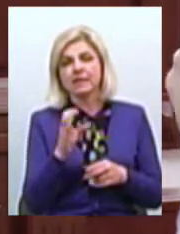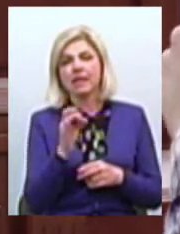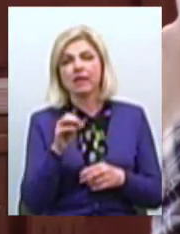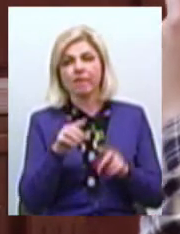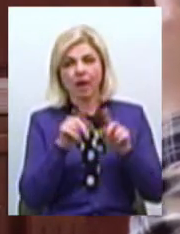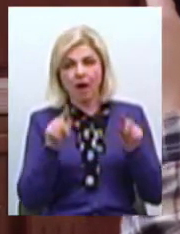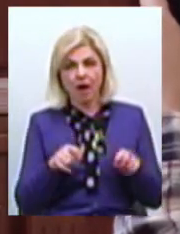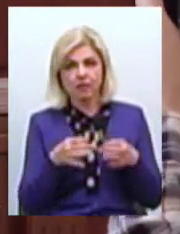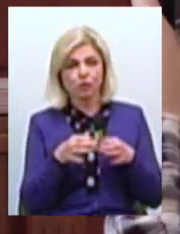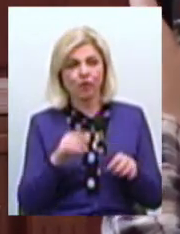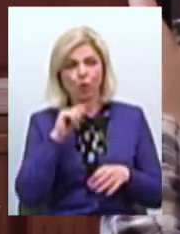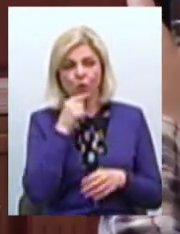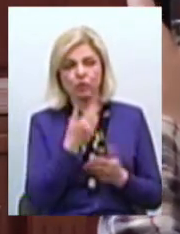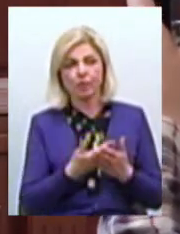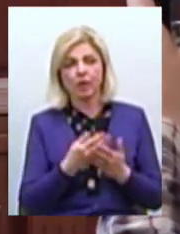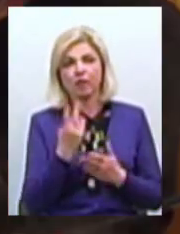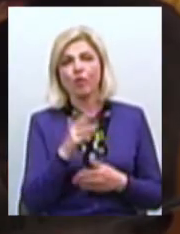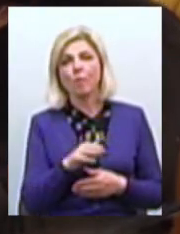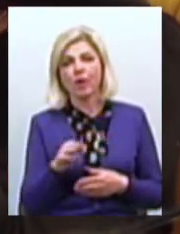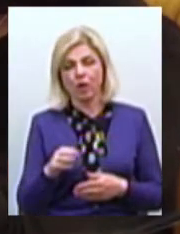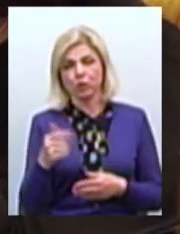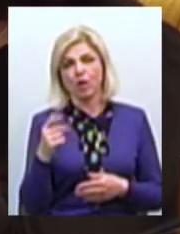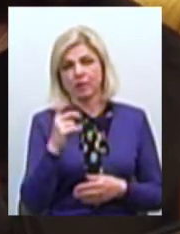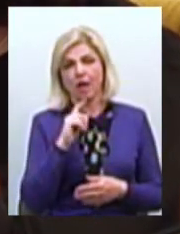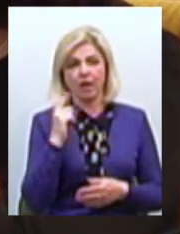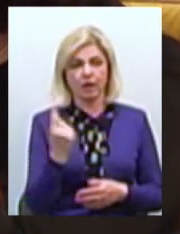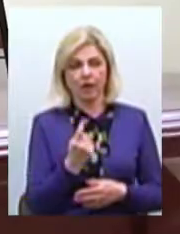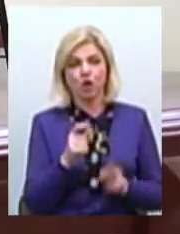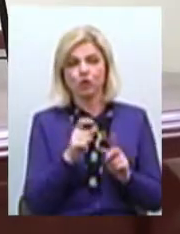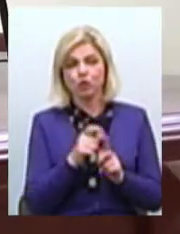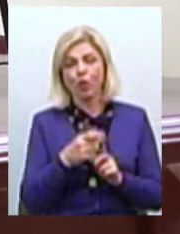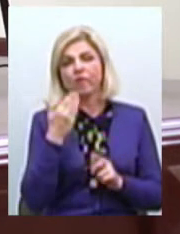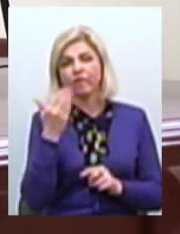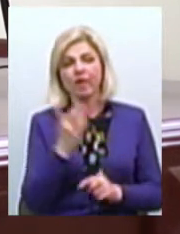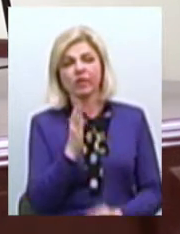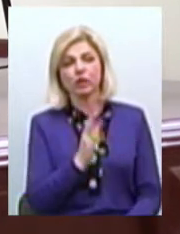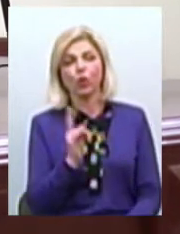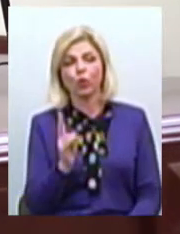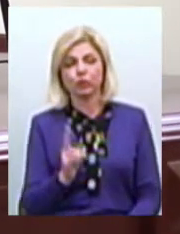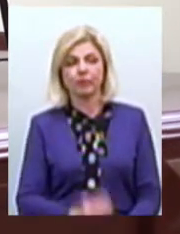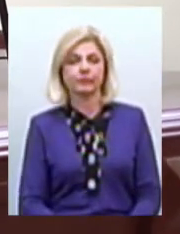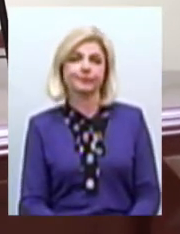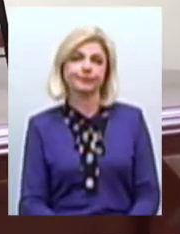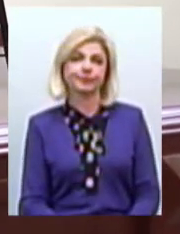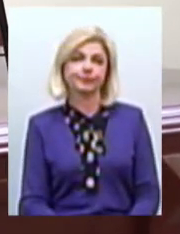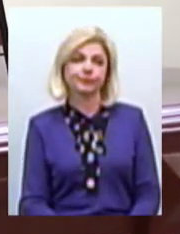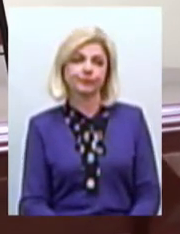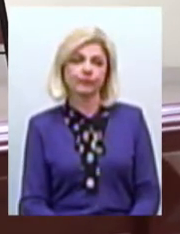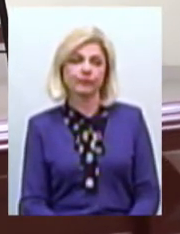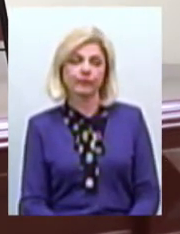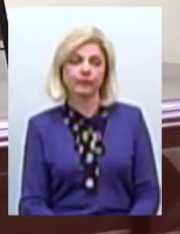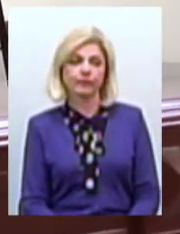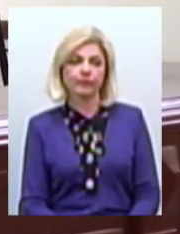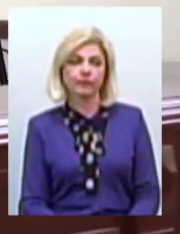дозволив економити близько 2 мільйонів на рік Слово взяв депутат Вадим Олабін Федор Петрович Барна в настоячому